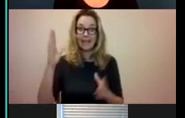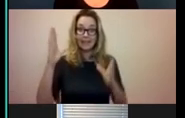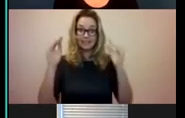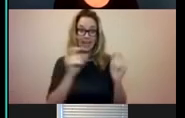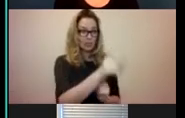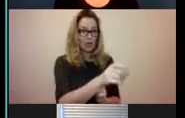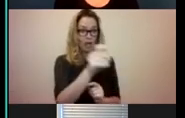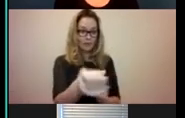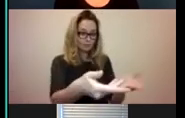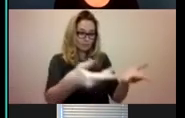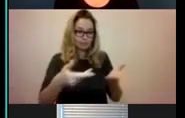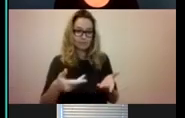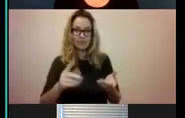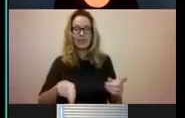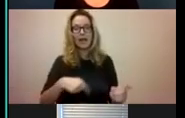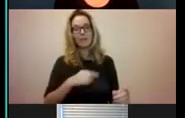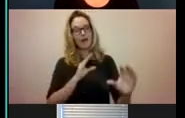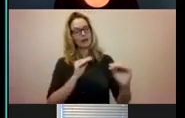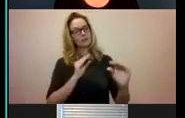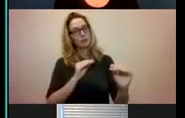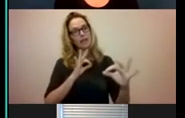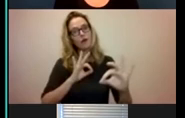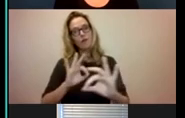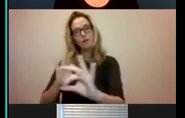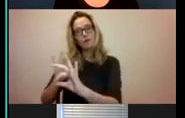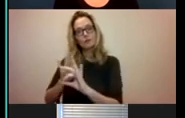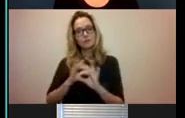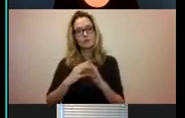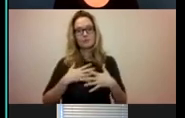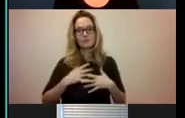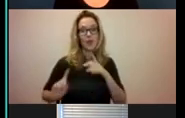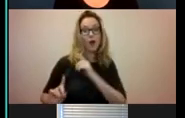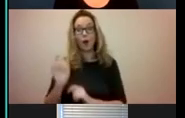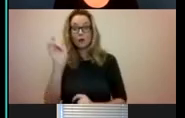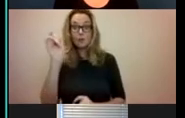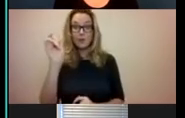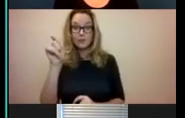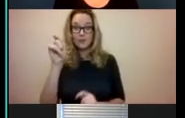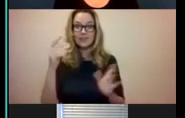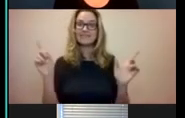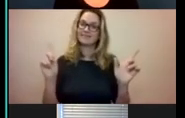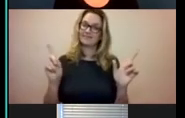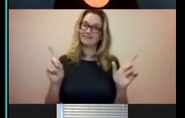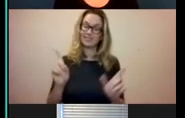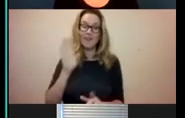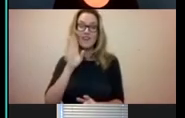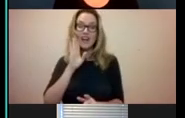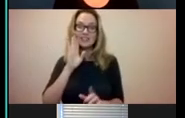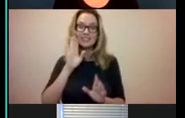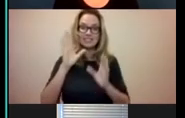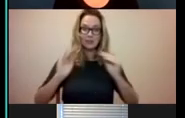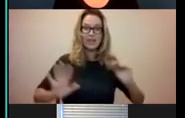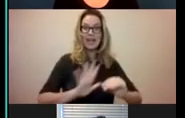zo konden we gesprekken aangaan. Het hoogtepunt was natuurlijk van Let's Talk. De vakanties door heel Nederland.